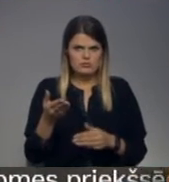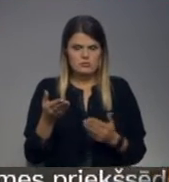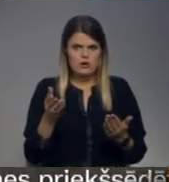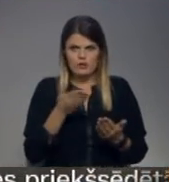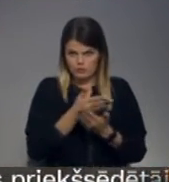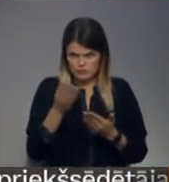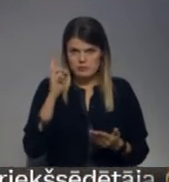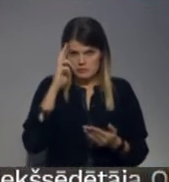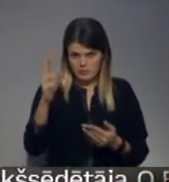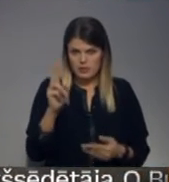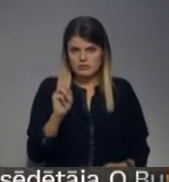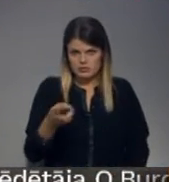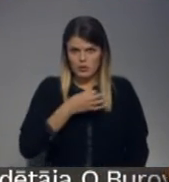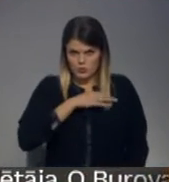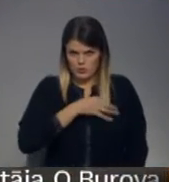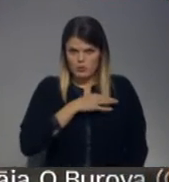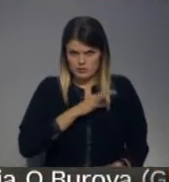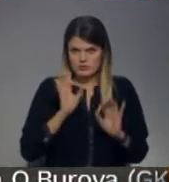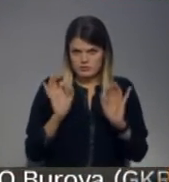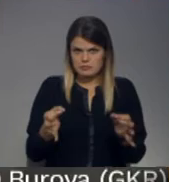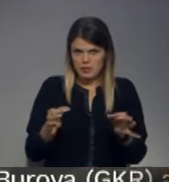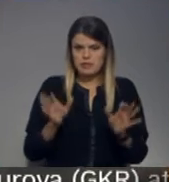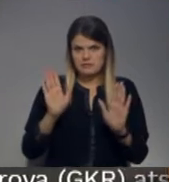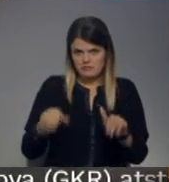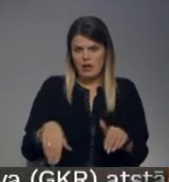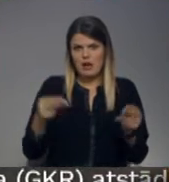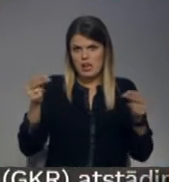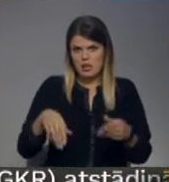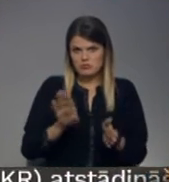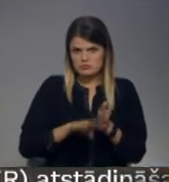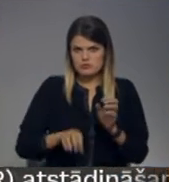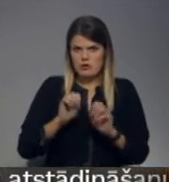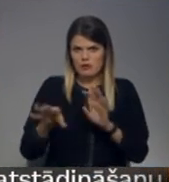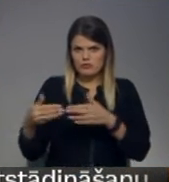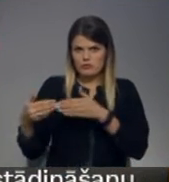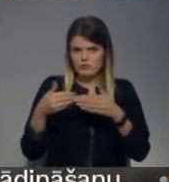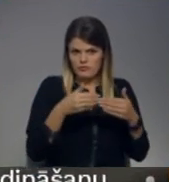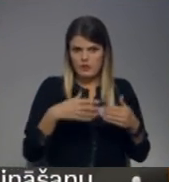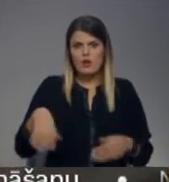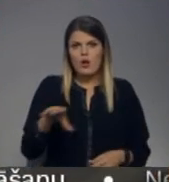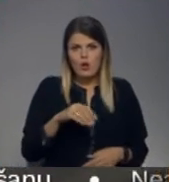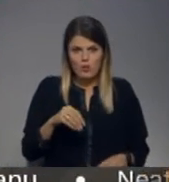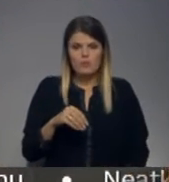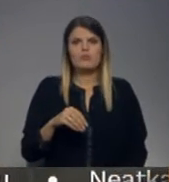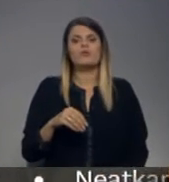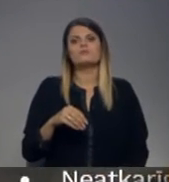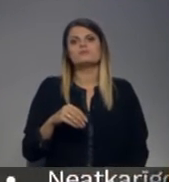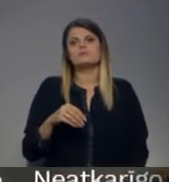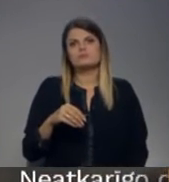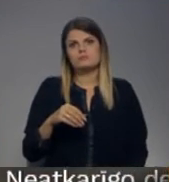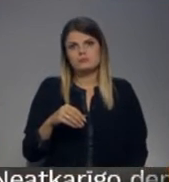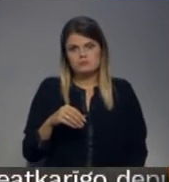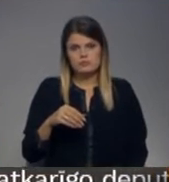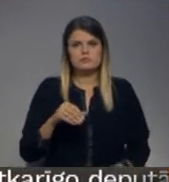Jūs esat pārliecināts, ka tas ir juridiski korekts veids. Mums, Mājākļu un Vidas departamentas, tā starp,